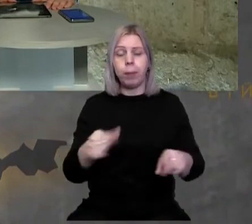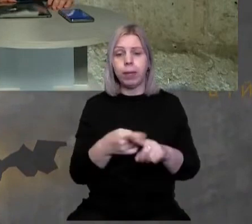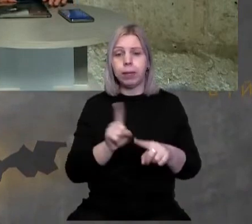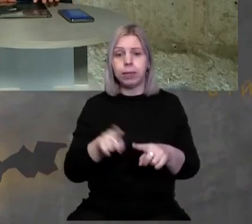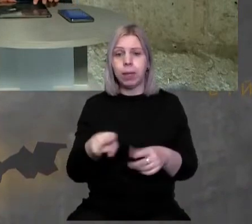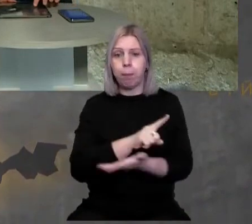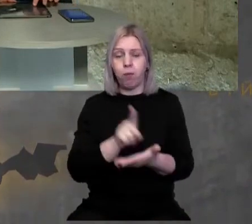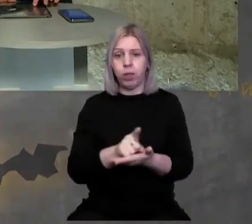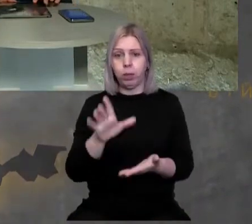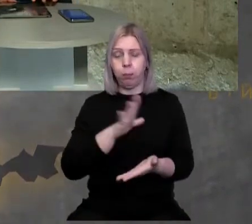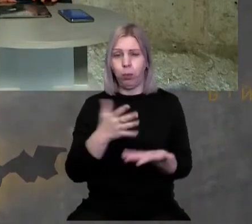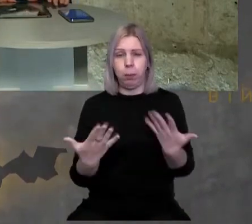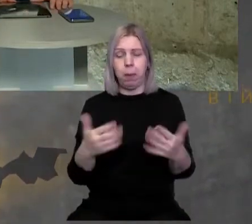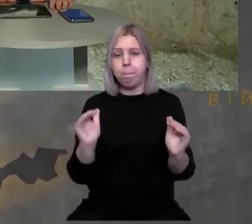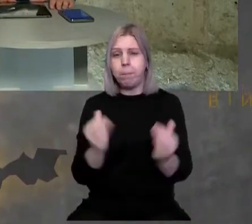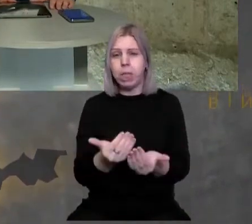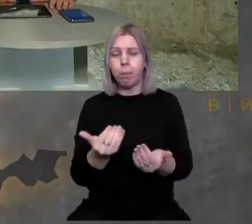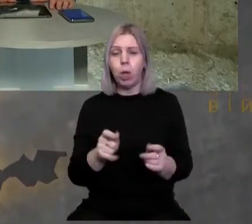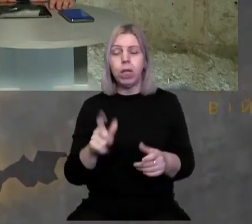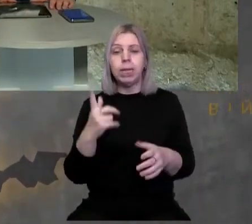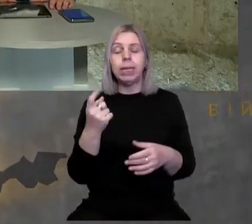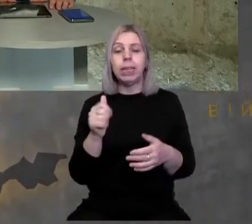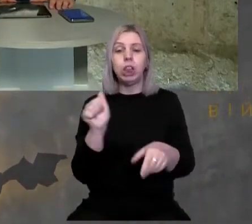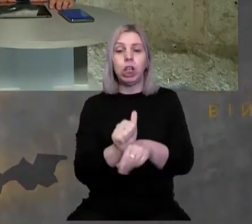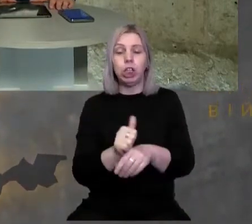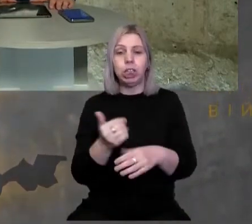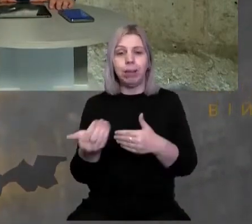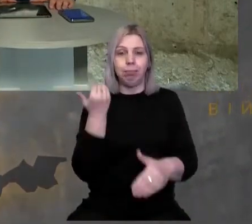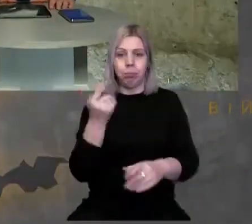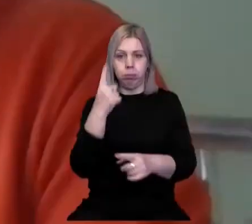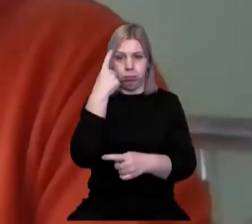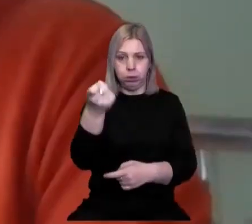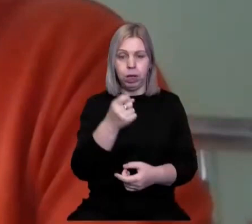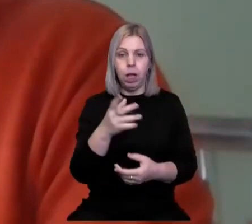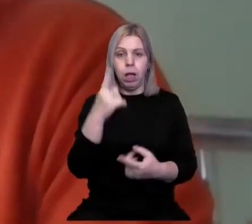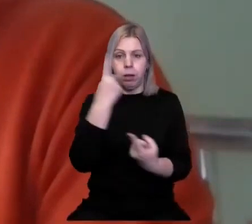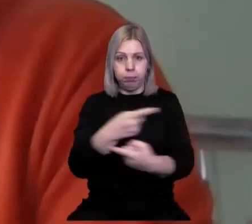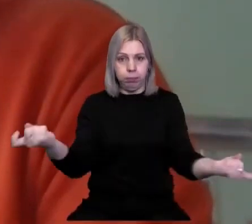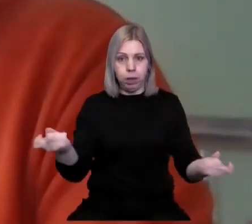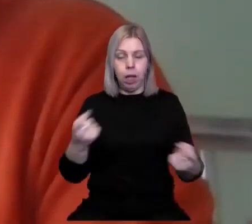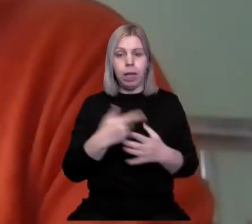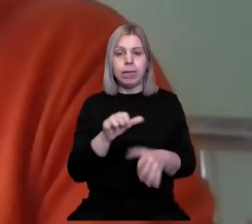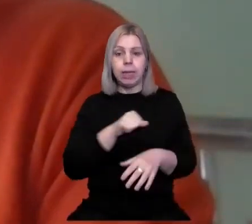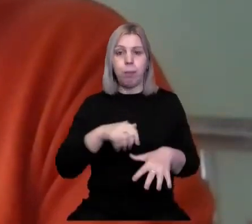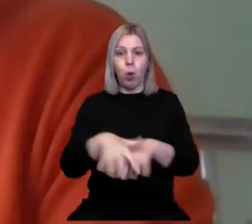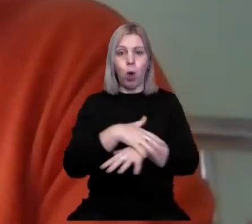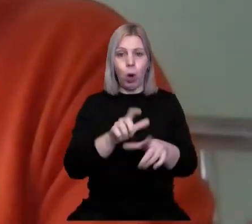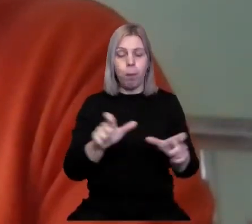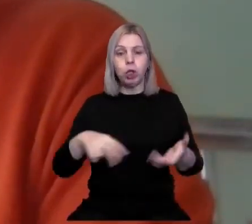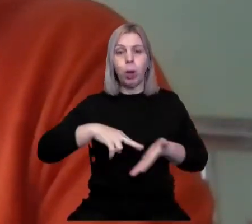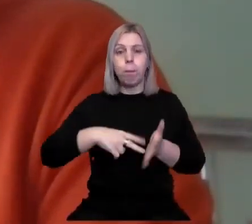повинен був десь мінімум за тиждень попередити, по-перше, своїх членів теж. І саму громаду, що